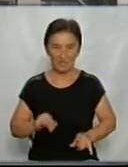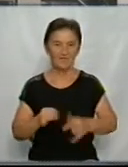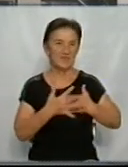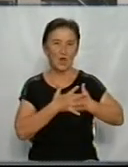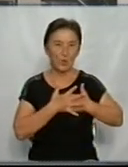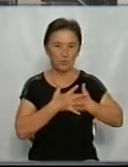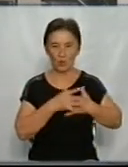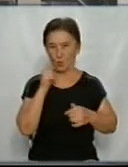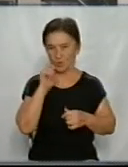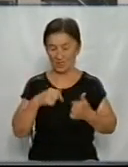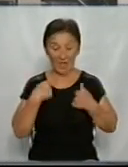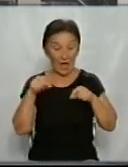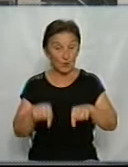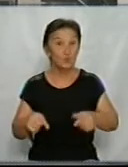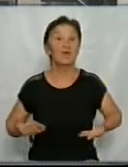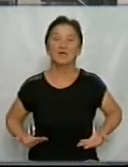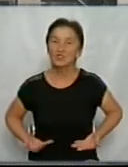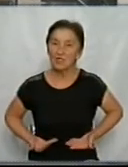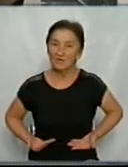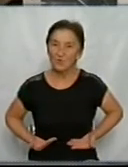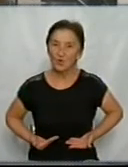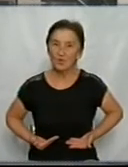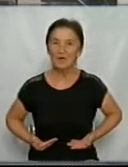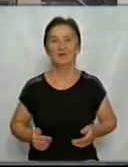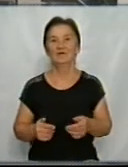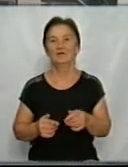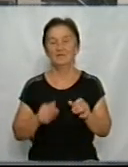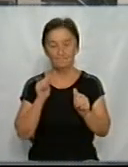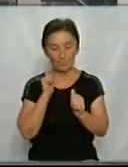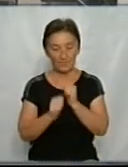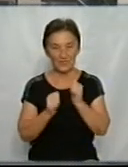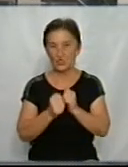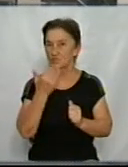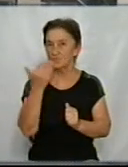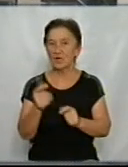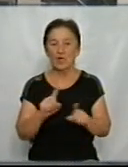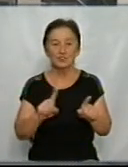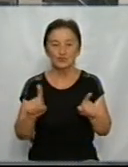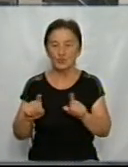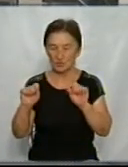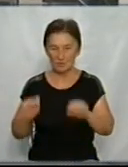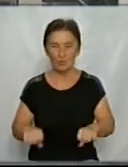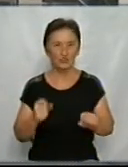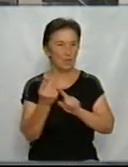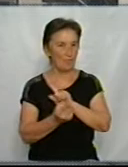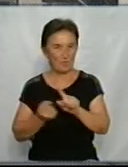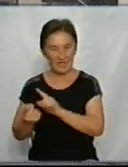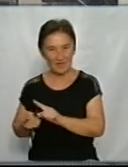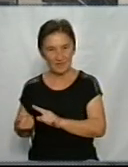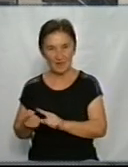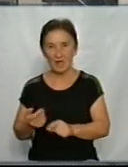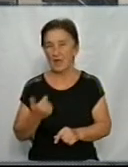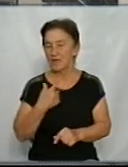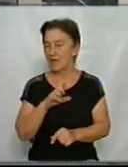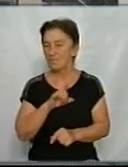тут живу. навіть, як дуже часто спитають, якби щось можна було поміняти в цьому житті, я б